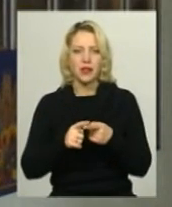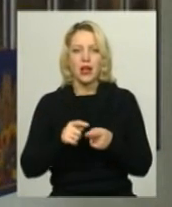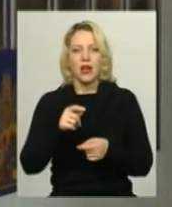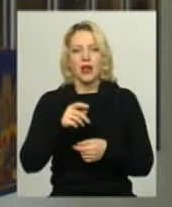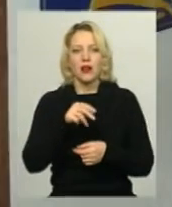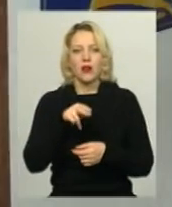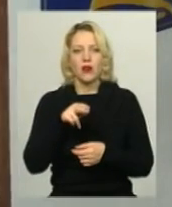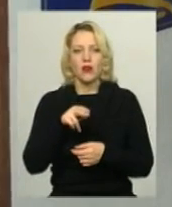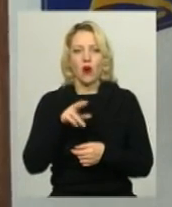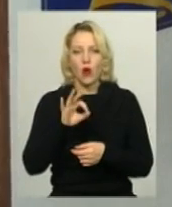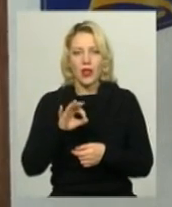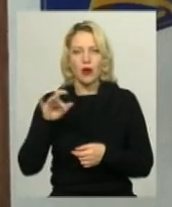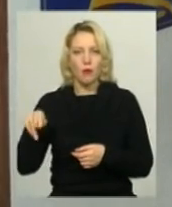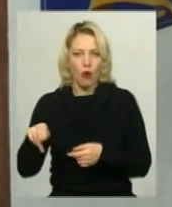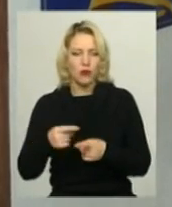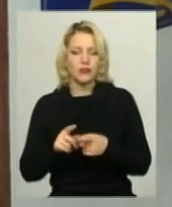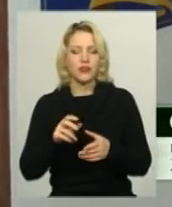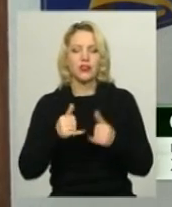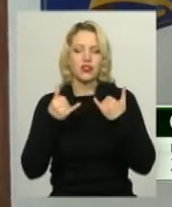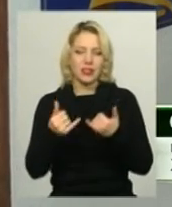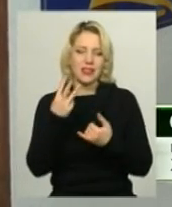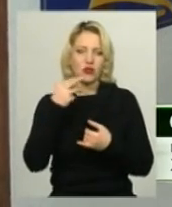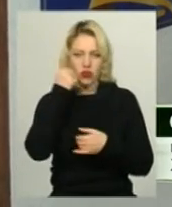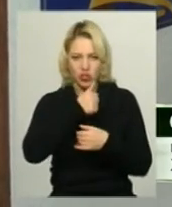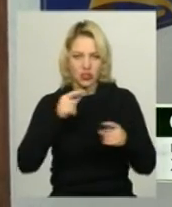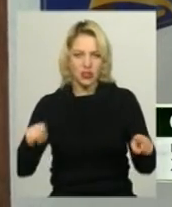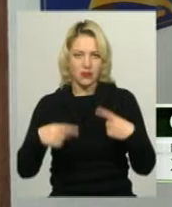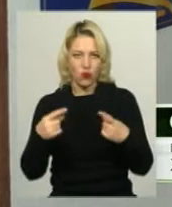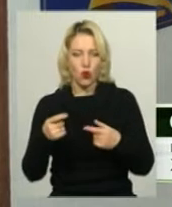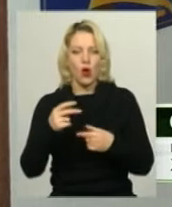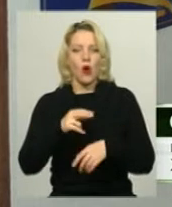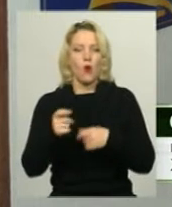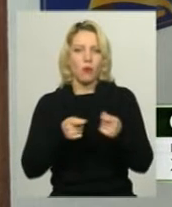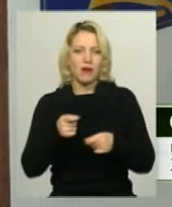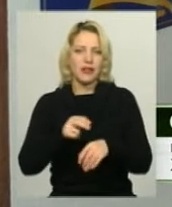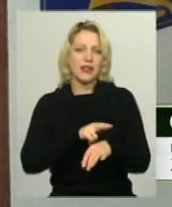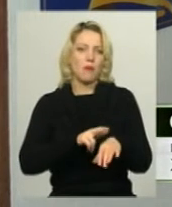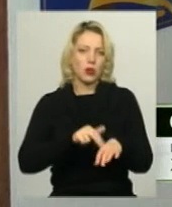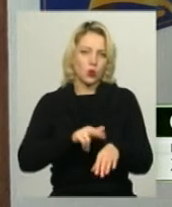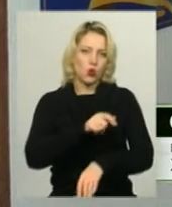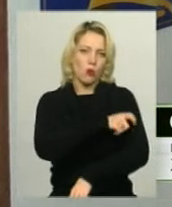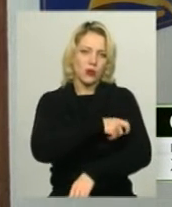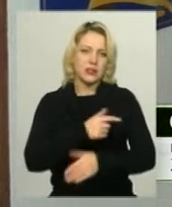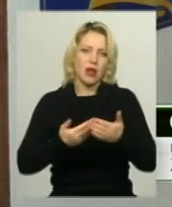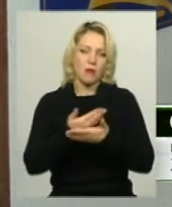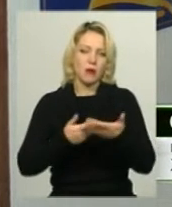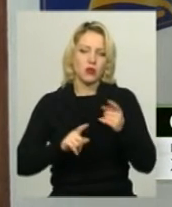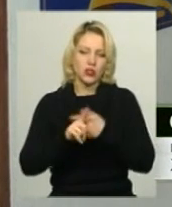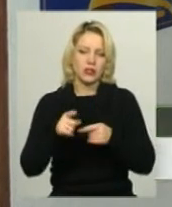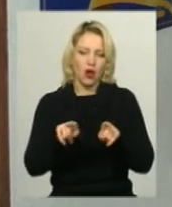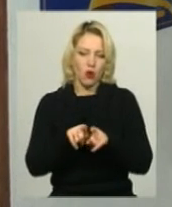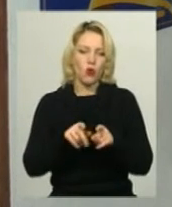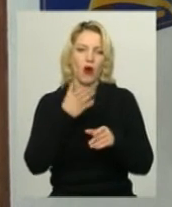Олег Роо. Сьогодні в честь третьої річниці створення управління патрульної поліції ми започаткували яку добру традицію. Це